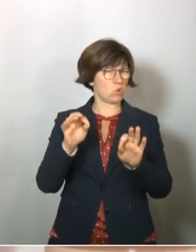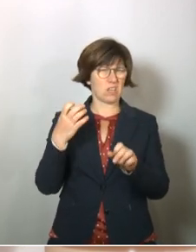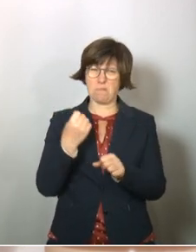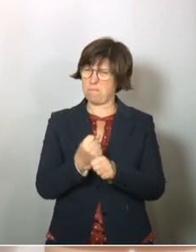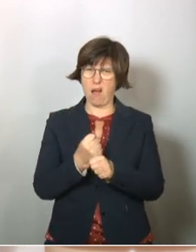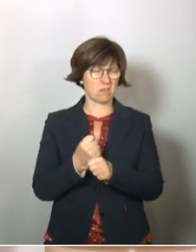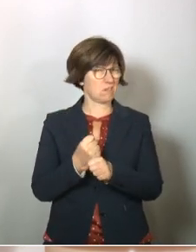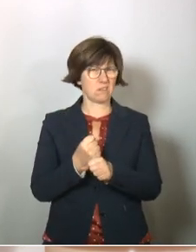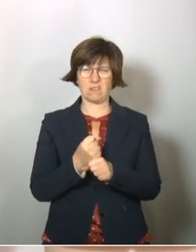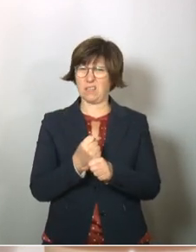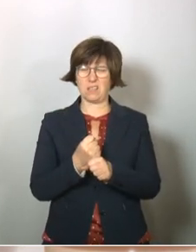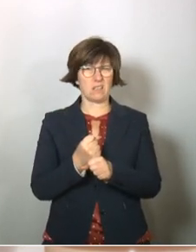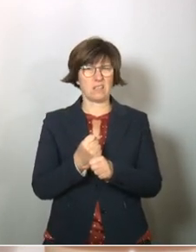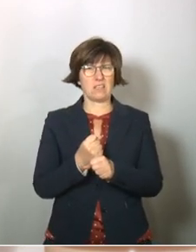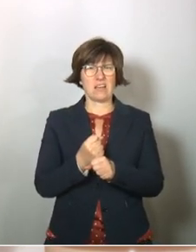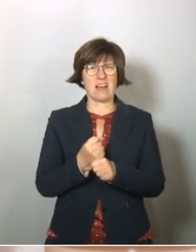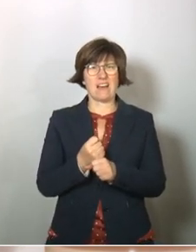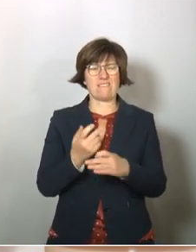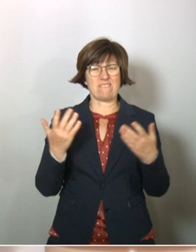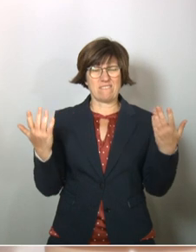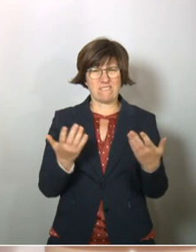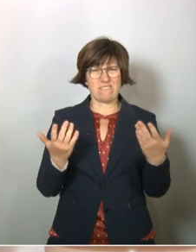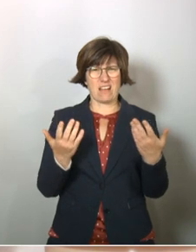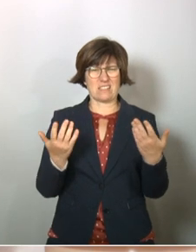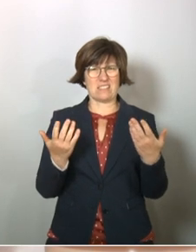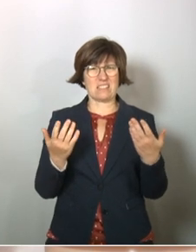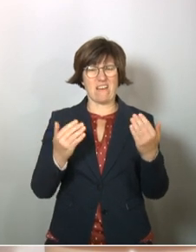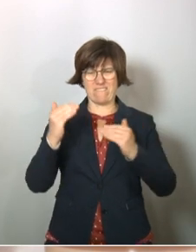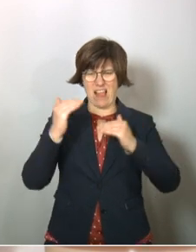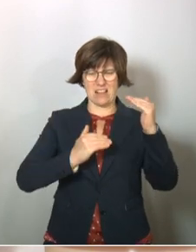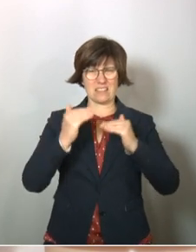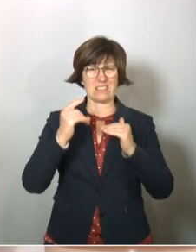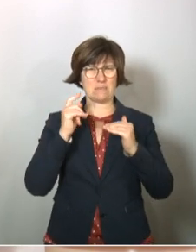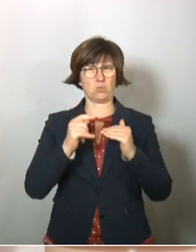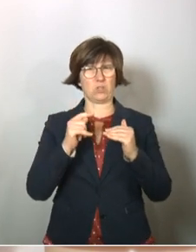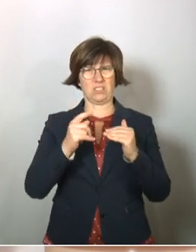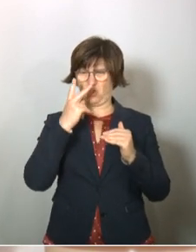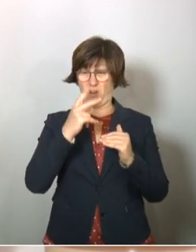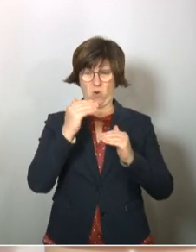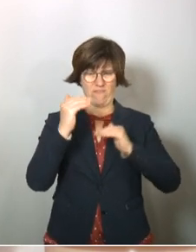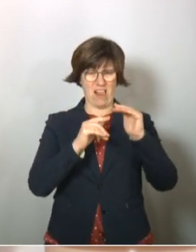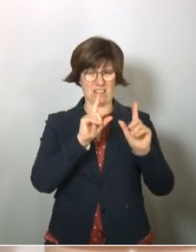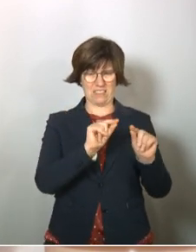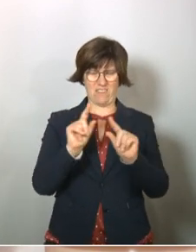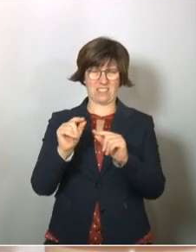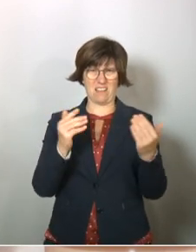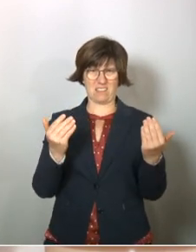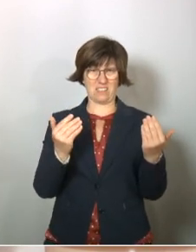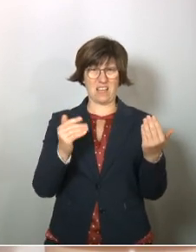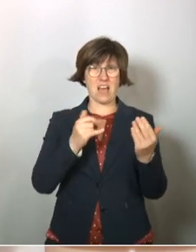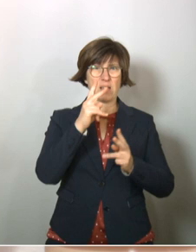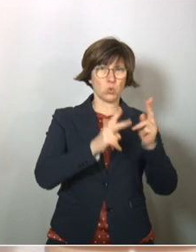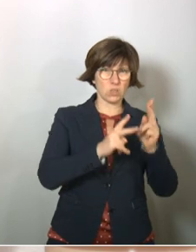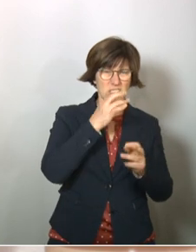Es gilt nämlich das Verhältnismäßigkeitsprinzip in